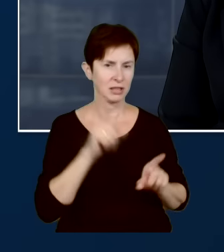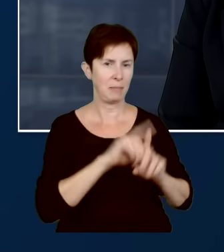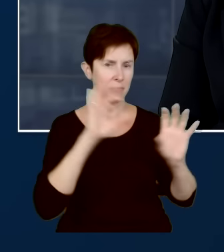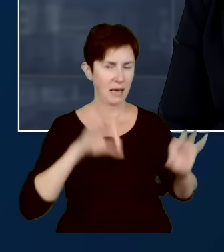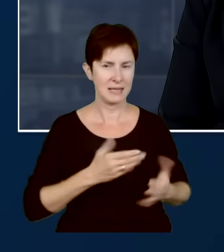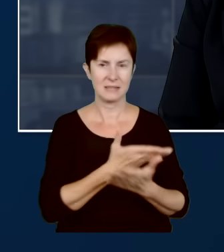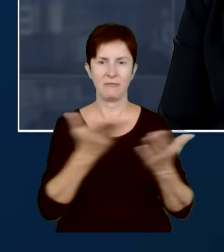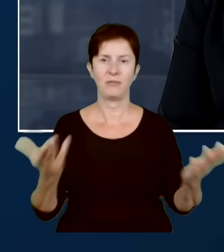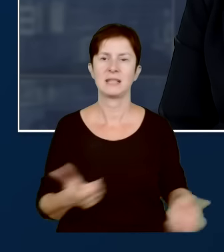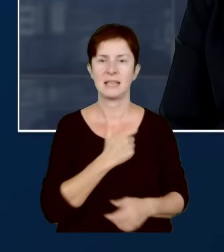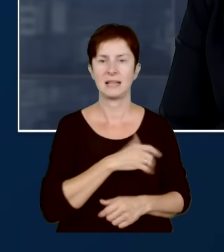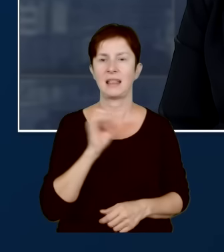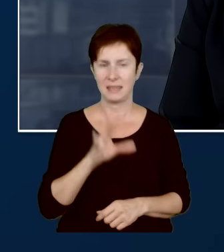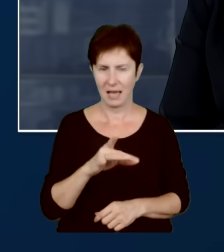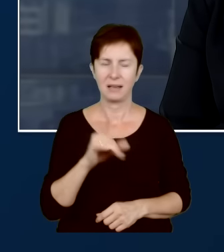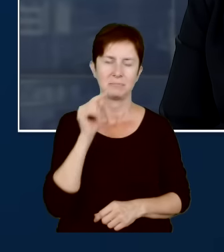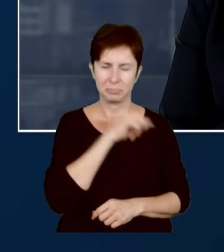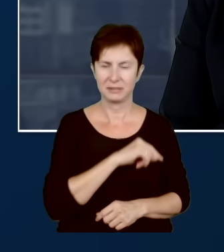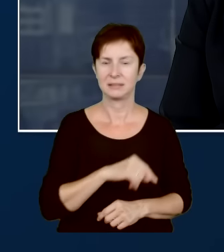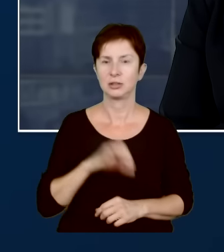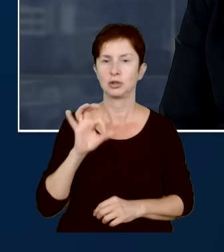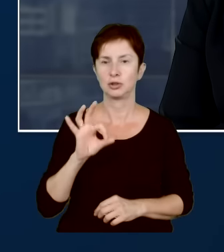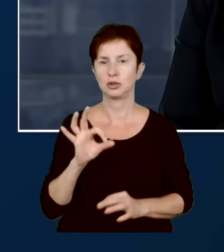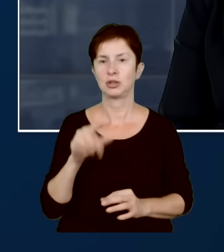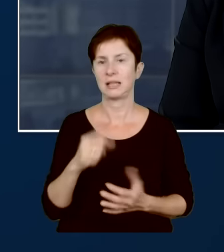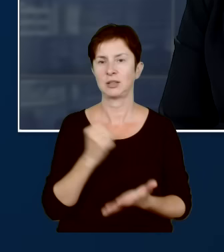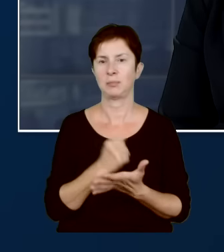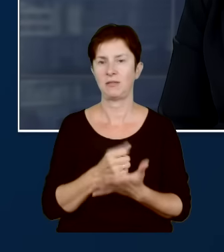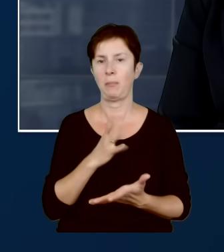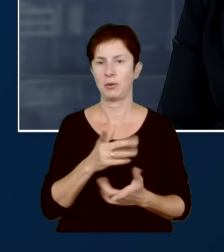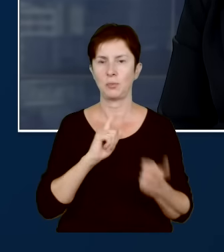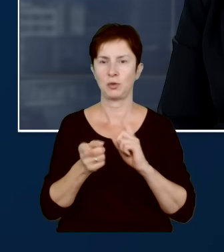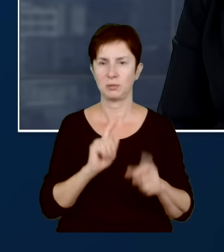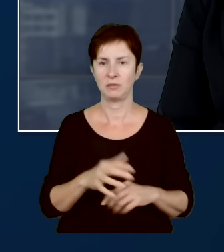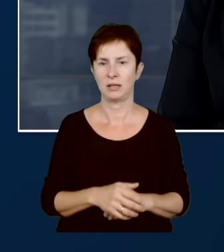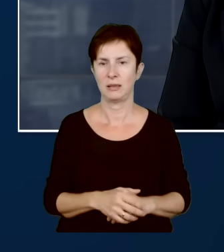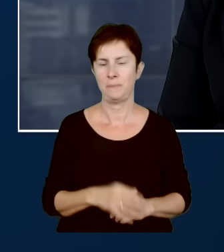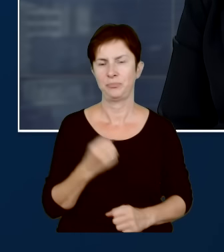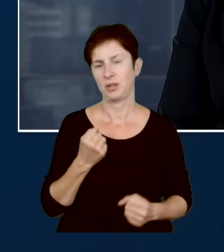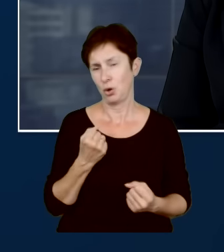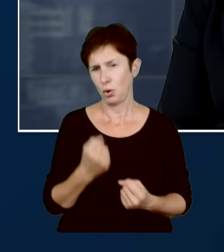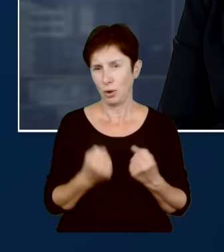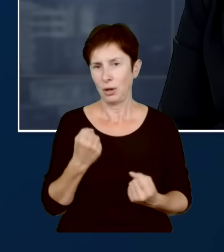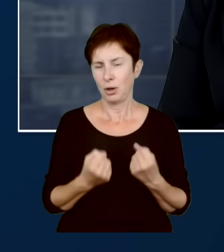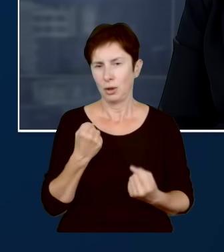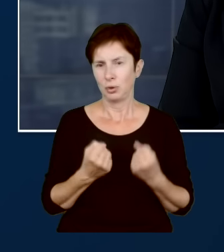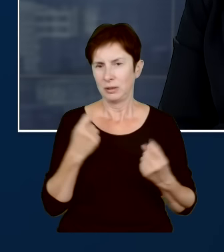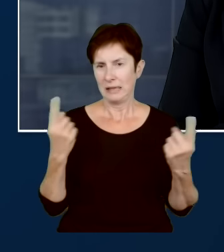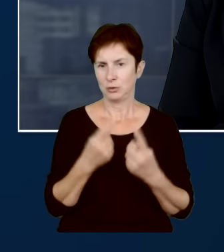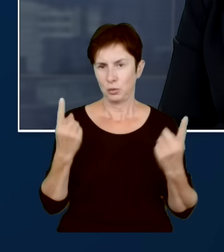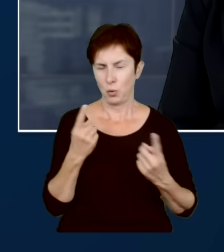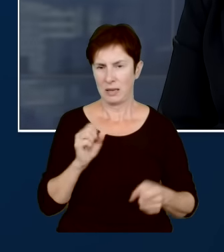serdecznie, tak, wygrałaś. Rzeczywiście o tej sprawie będziemy rozmawiać, bo trudno nie rozmawiać w sytuacji, kiedy mamy